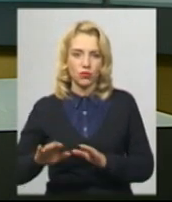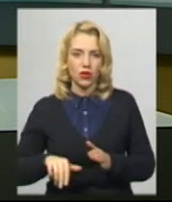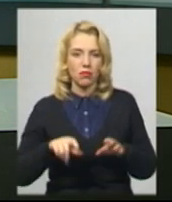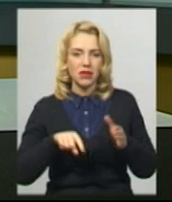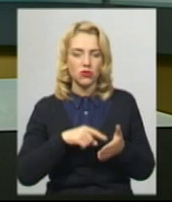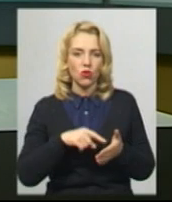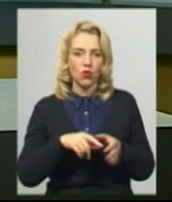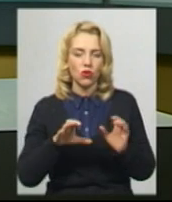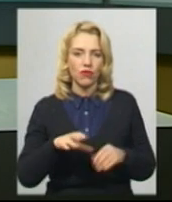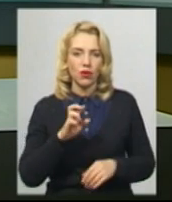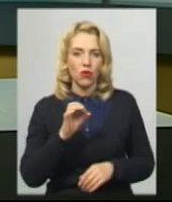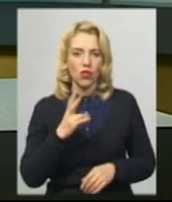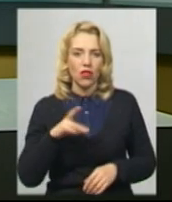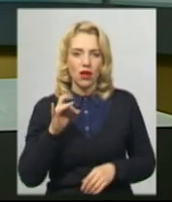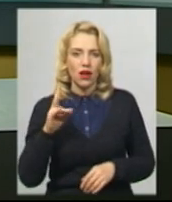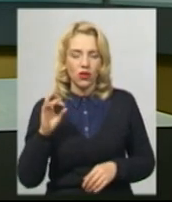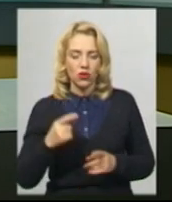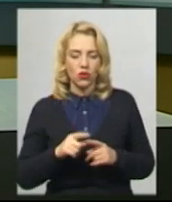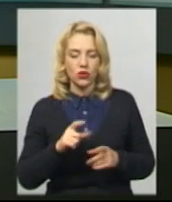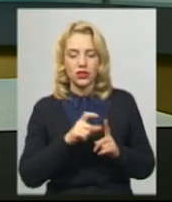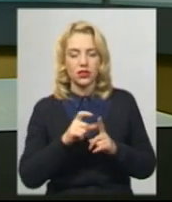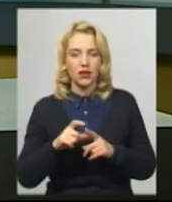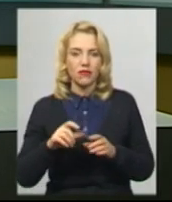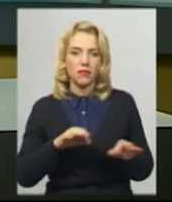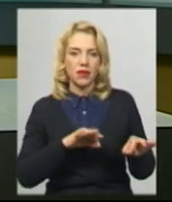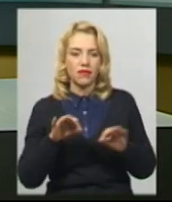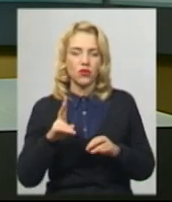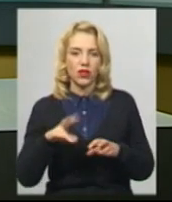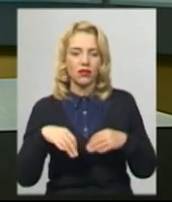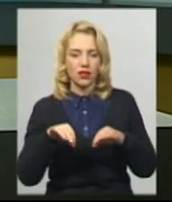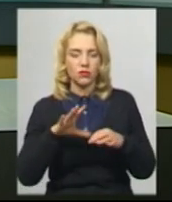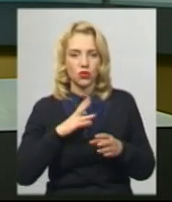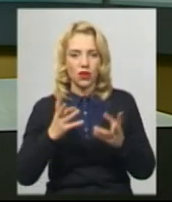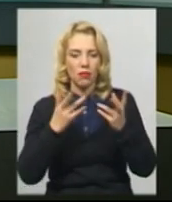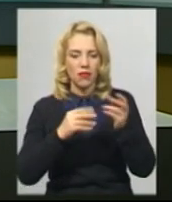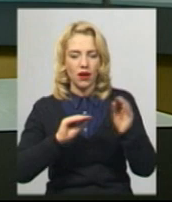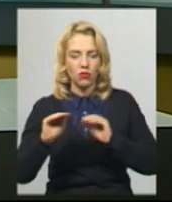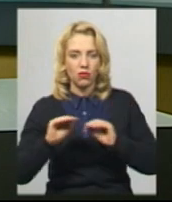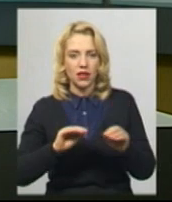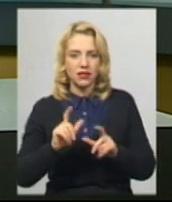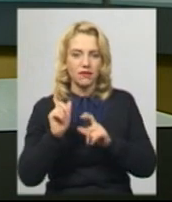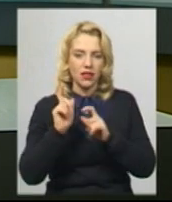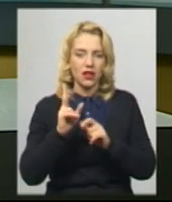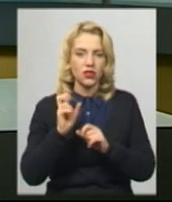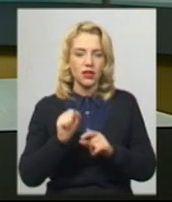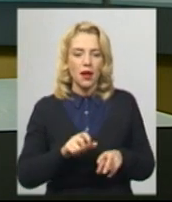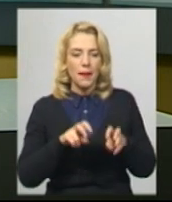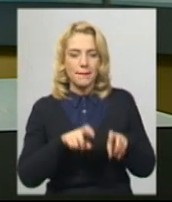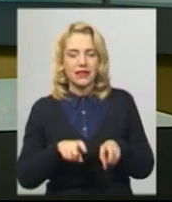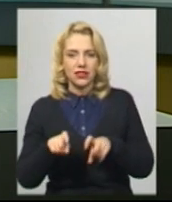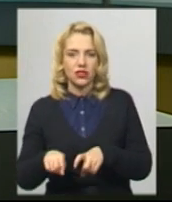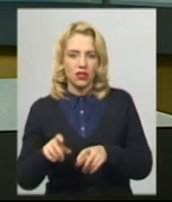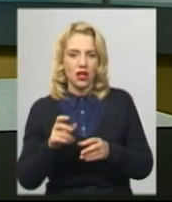Бондаренко. З його слів, перевізників, у яких транспортні засоби були переобладнані з вантажних на пасажирські, до конкурсу не